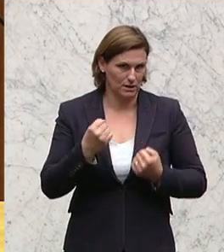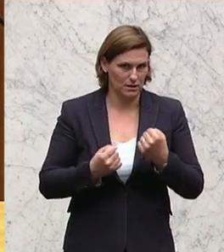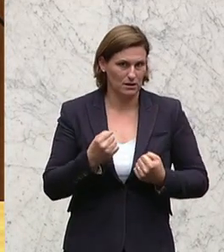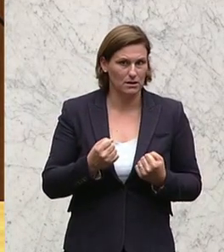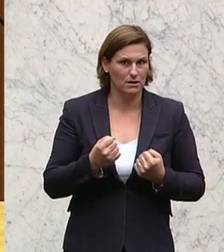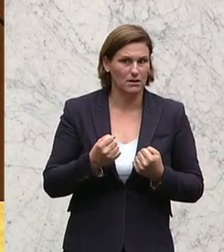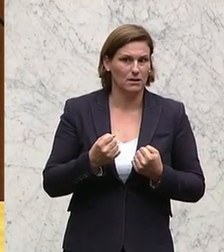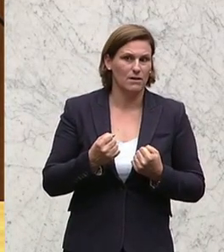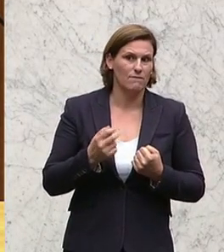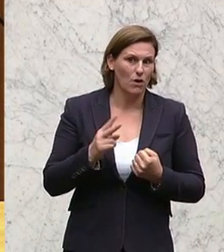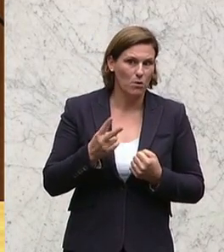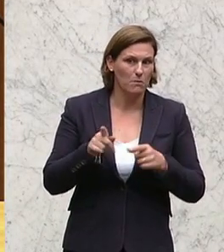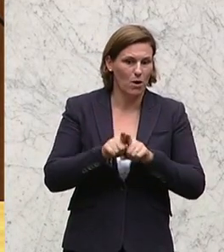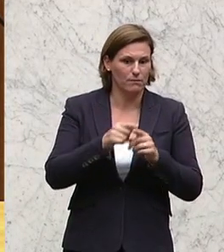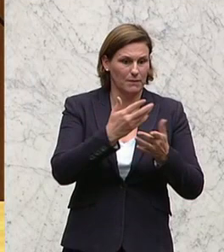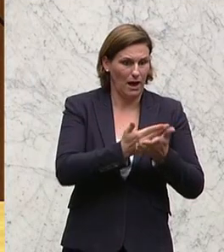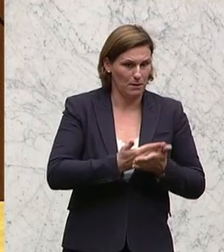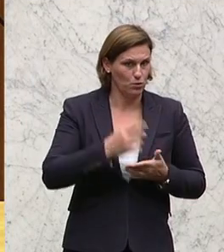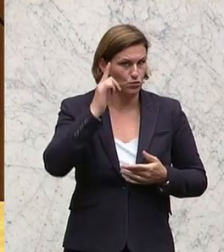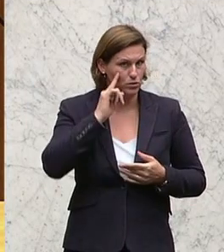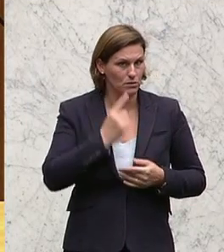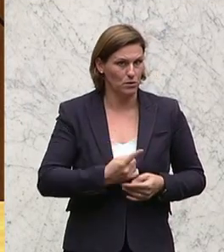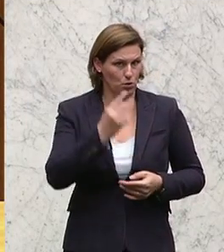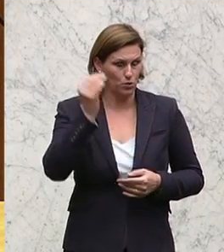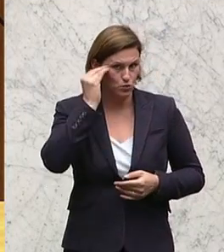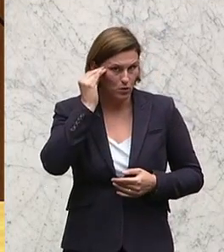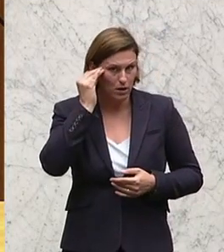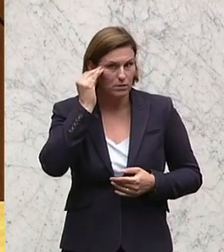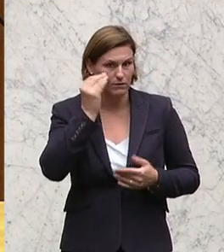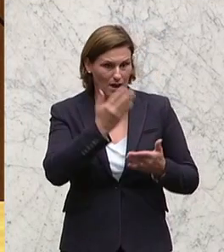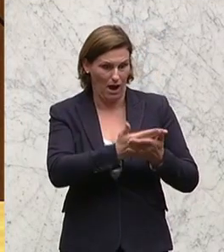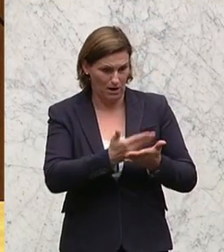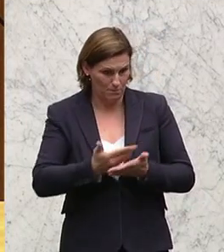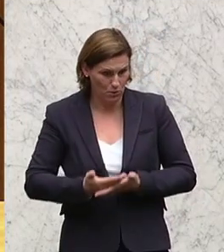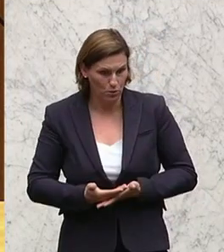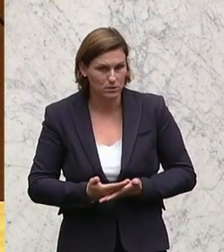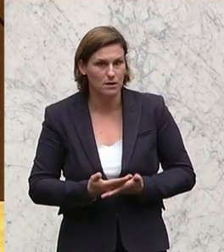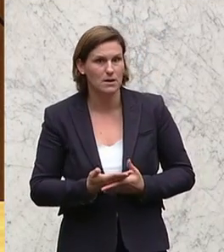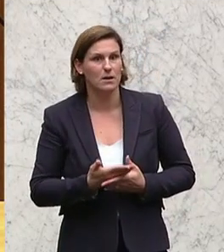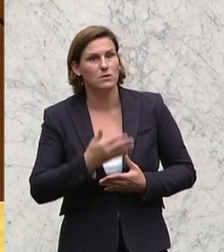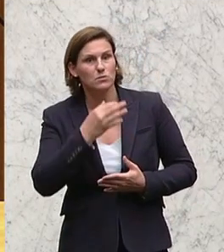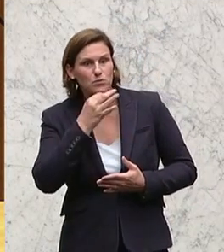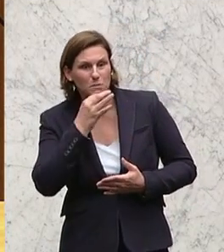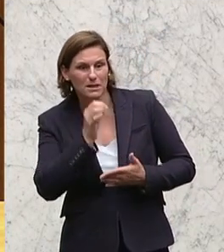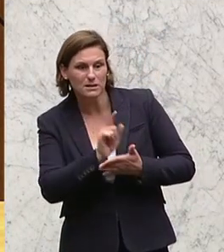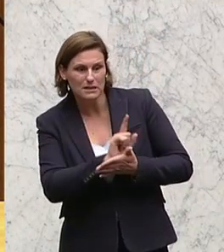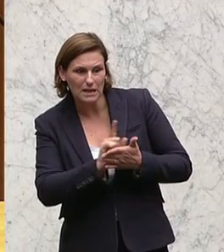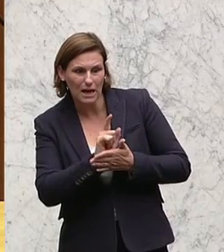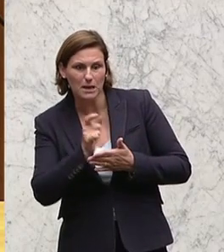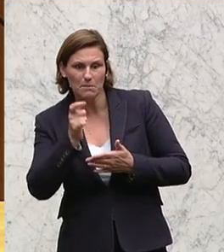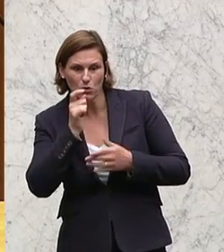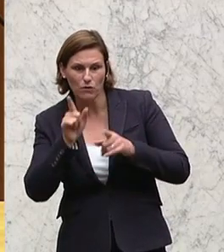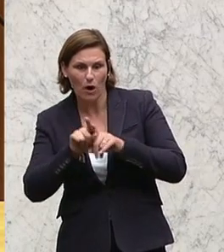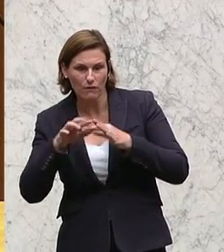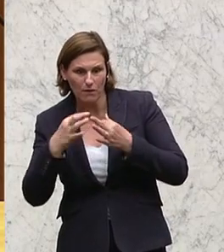Teil auch an den Studienangeboten unserer Hochschulen, die mehr auf eine bessere Vereinbarkeit mit Beruf und